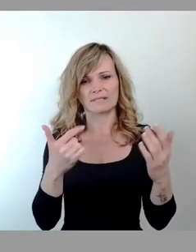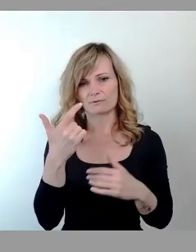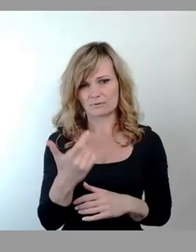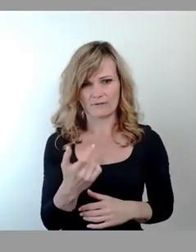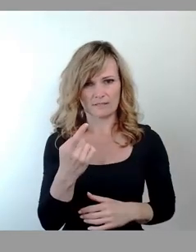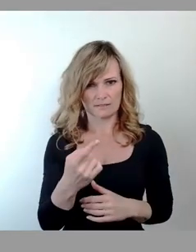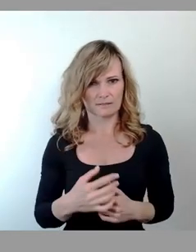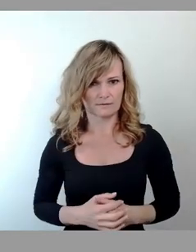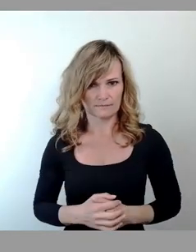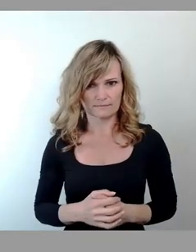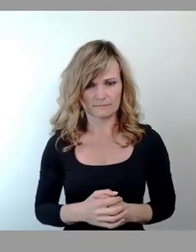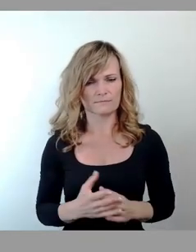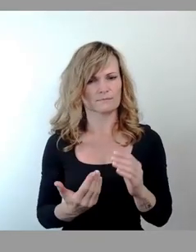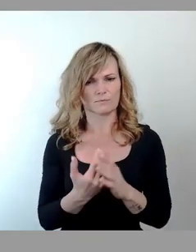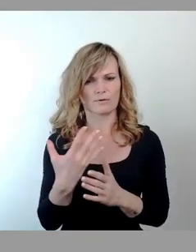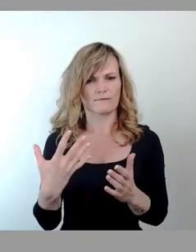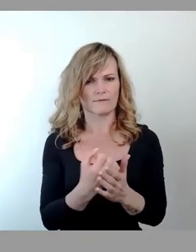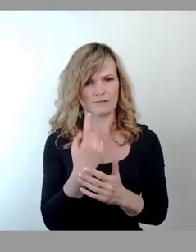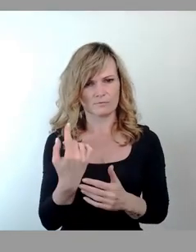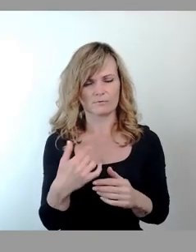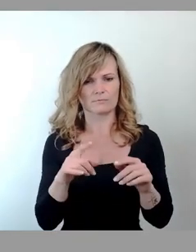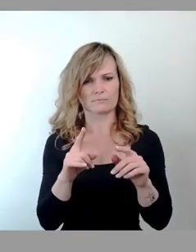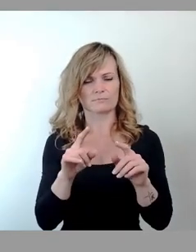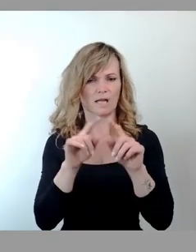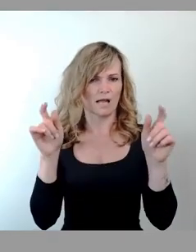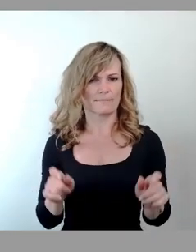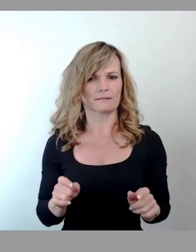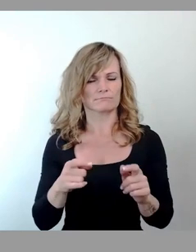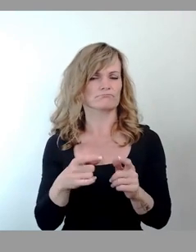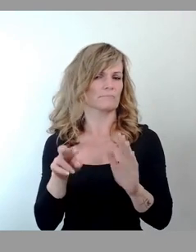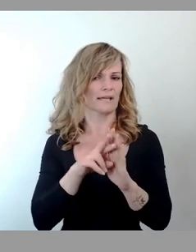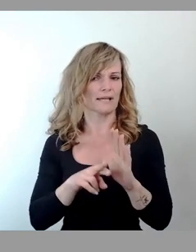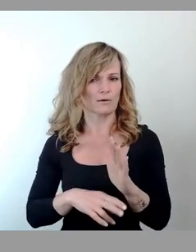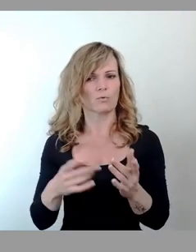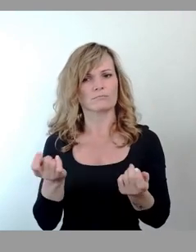Neufassung der Rahmenregelung für Vereinbarung von Fachleistungs...